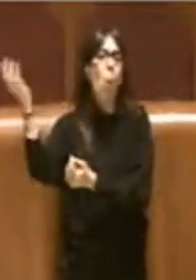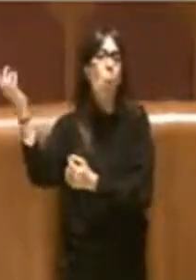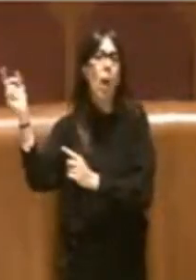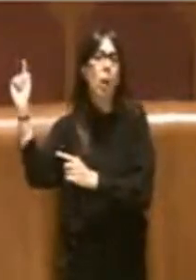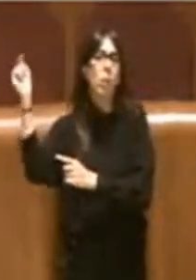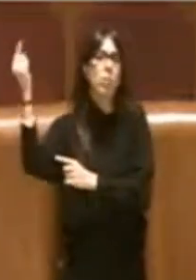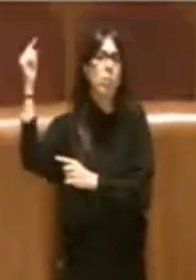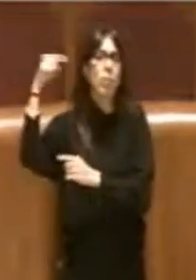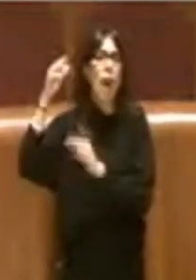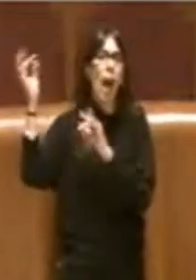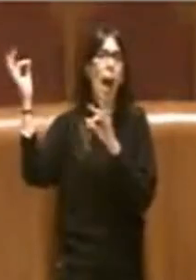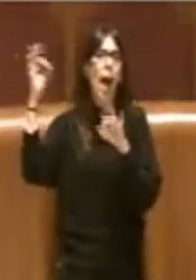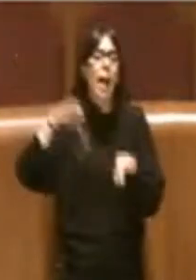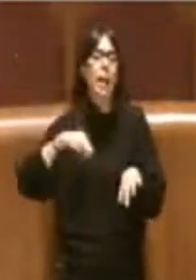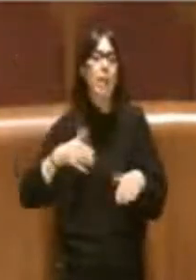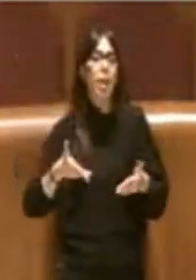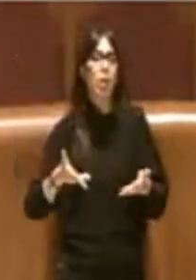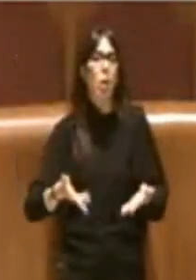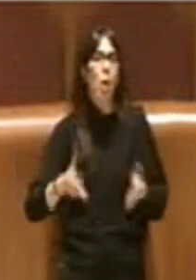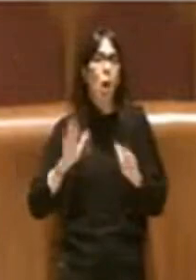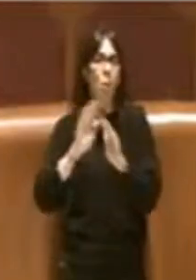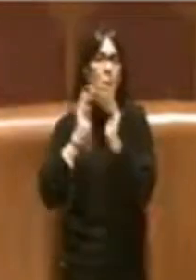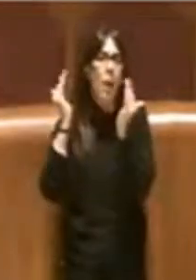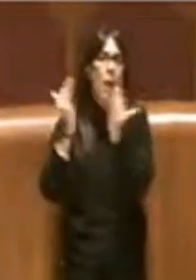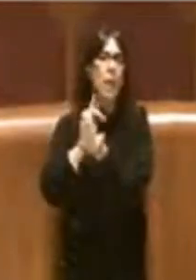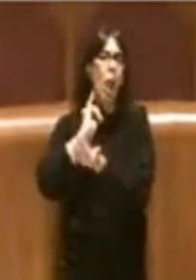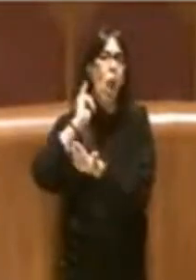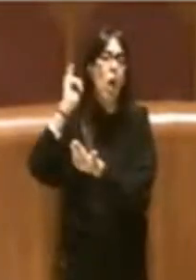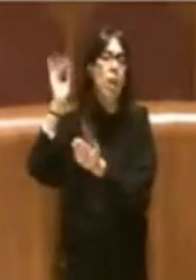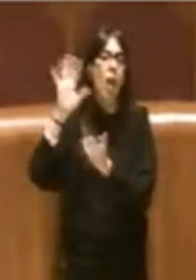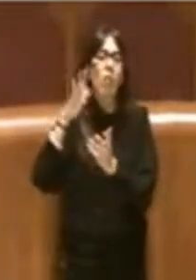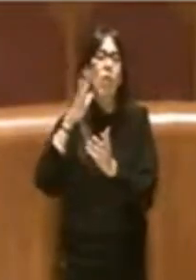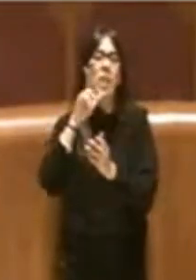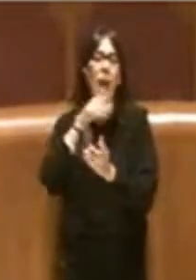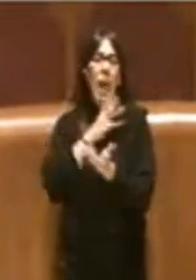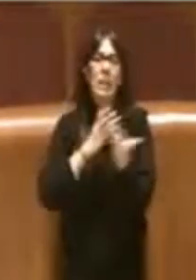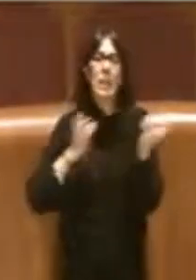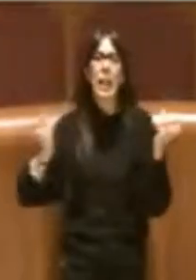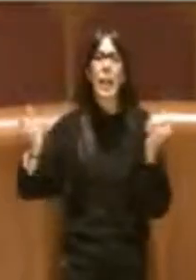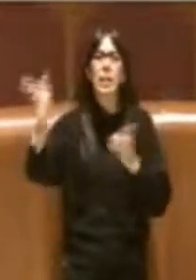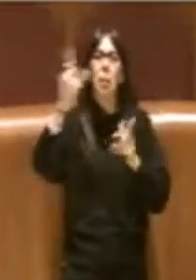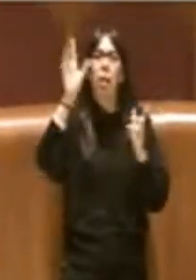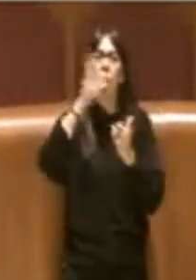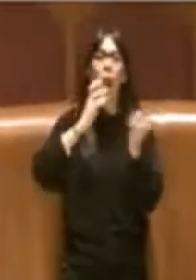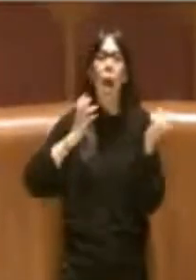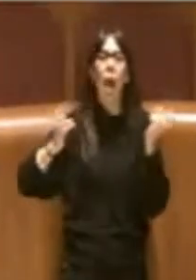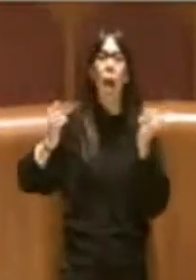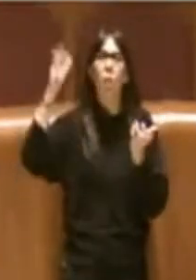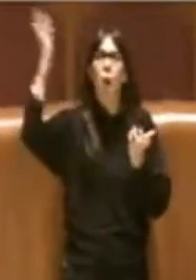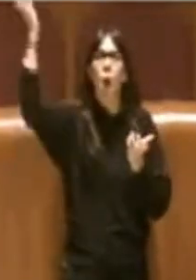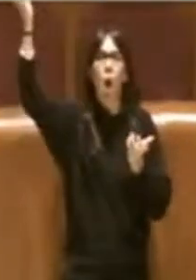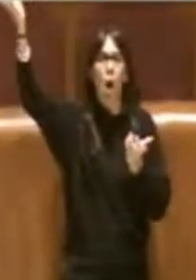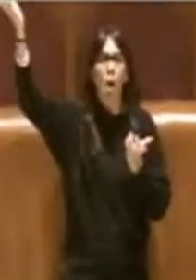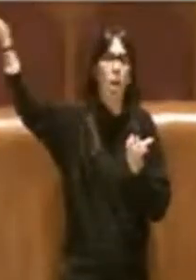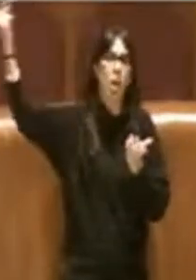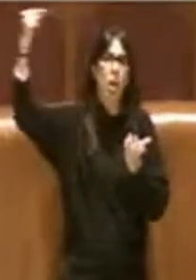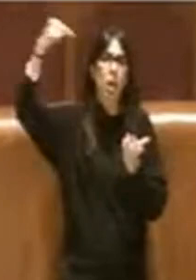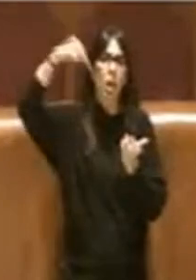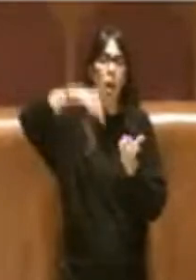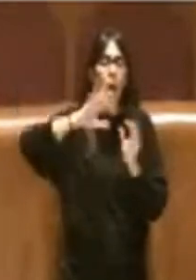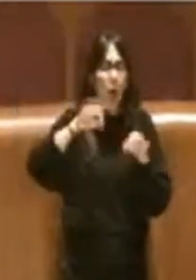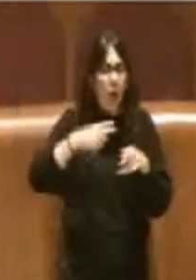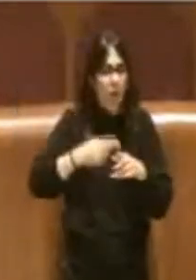pianeta diciamo forse anche all'esterno del sistema solare arrivare a Roma e diciamo prendere